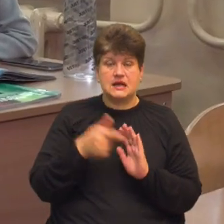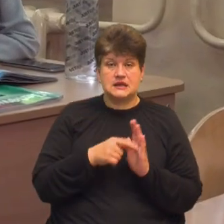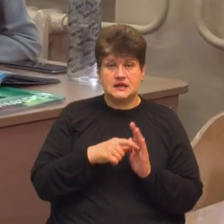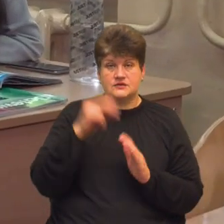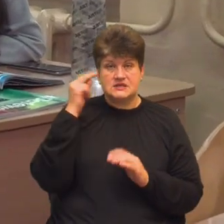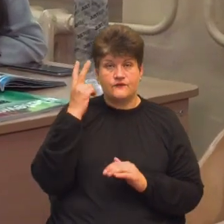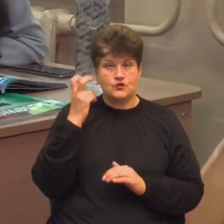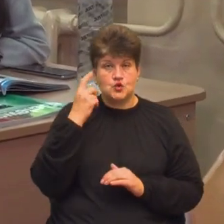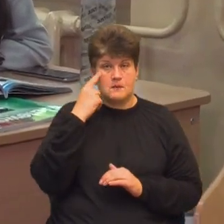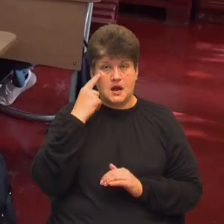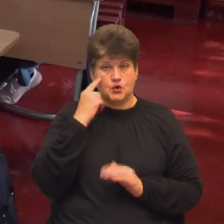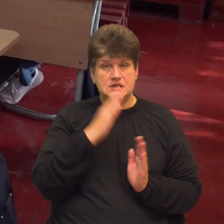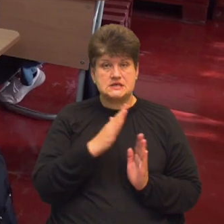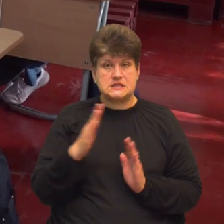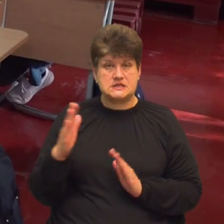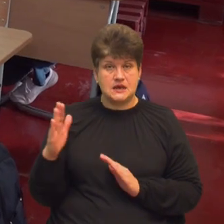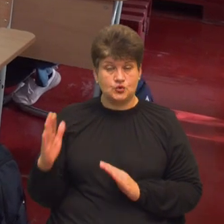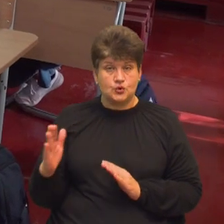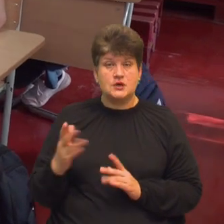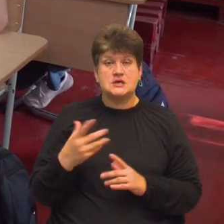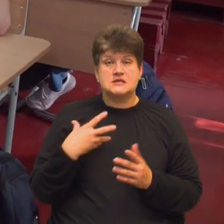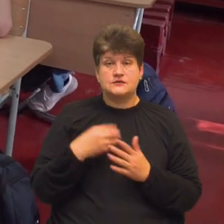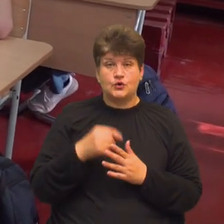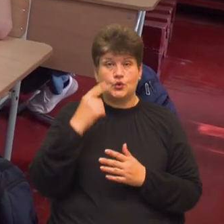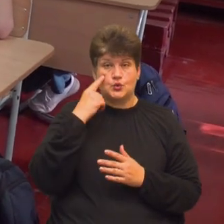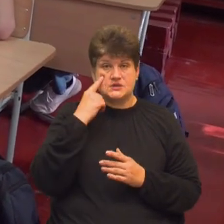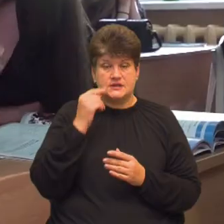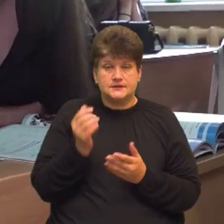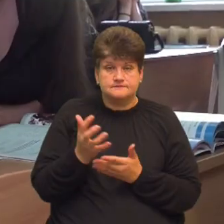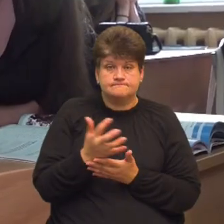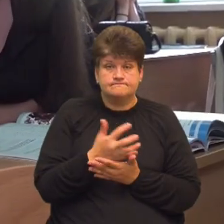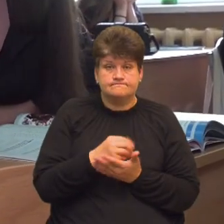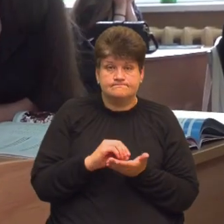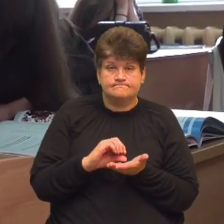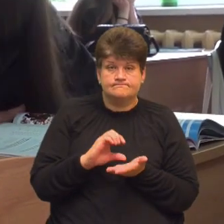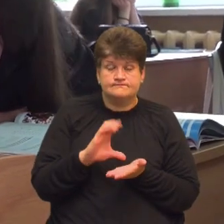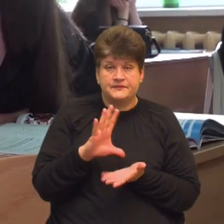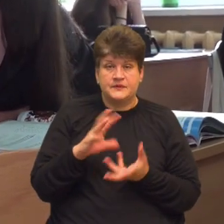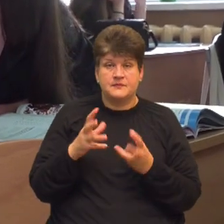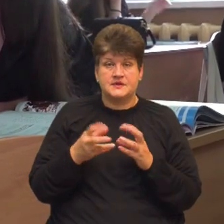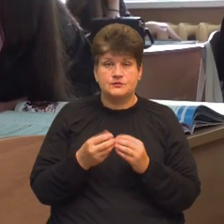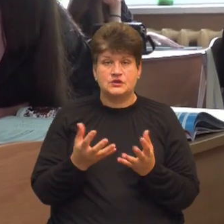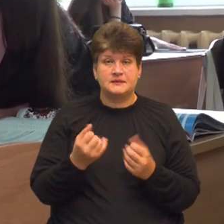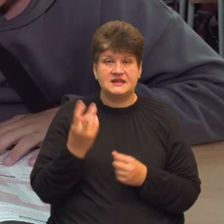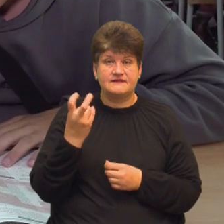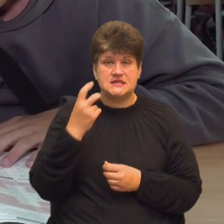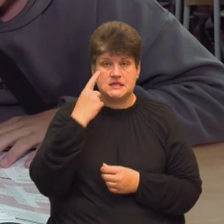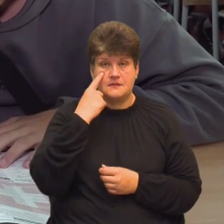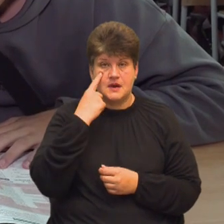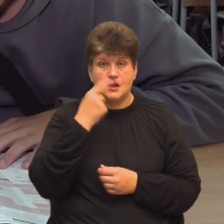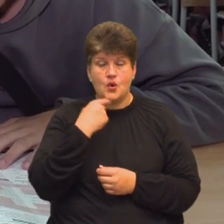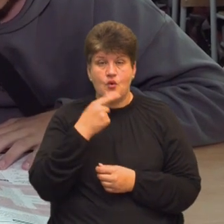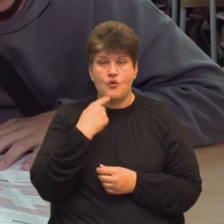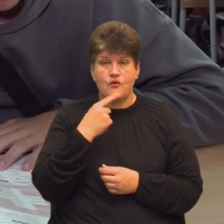200-бальною системою оцінювання. Свої оцінки учні накопичують, щоб за підсумком семестру отримати 200, розповідає 11